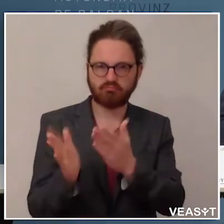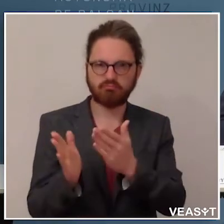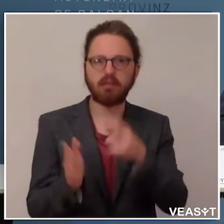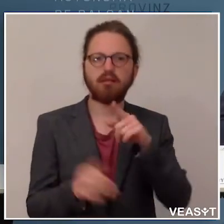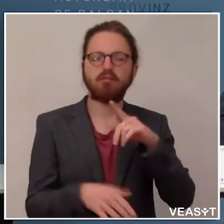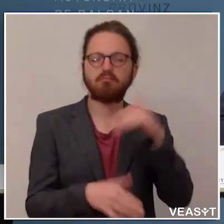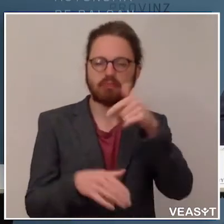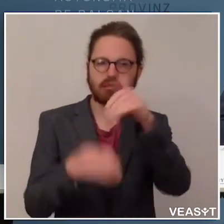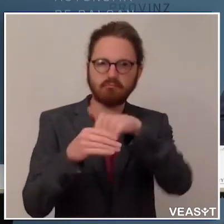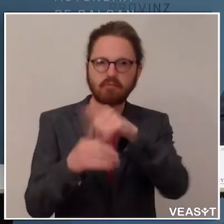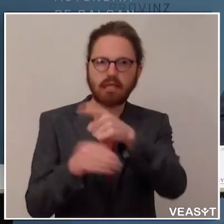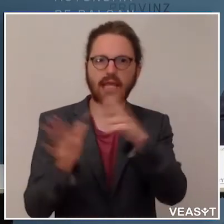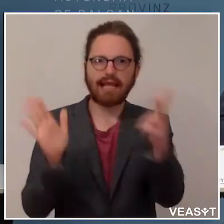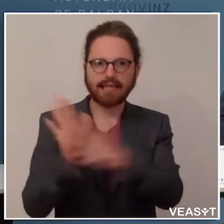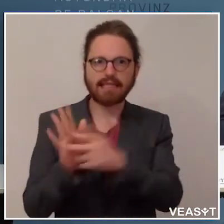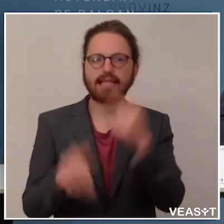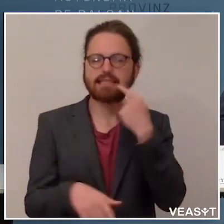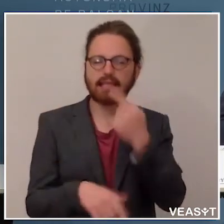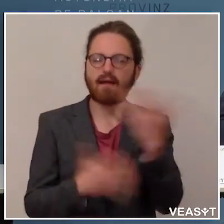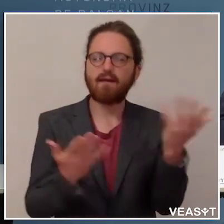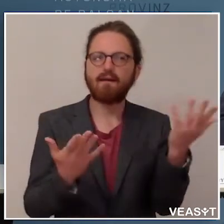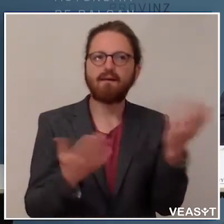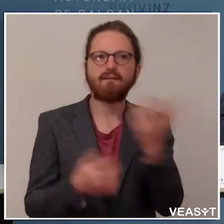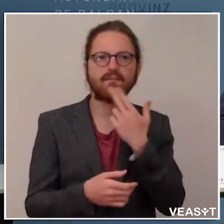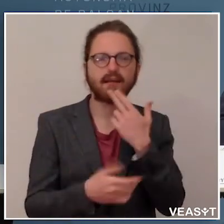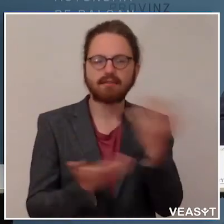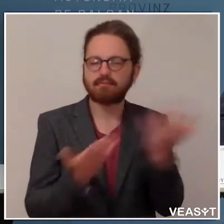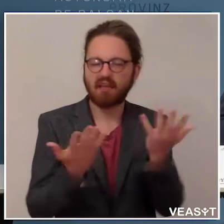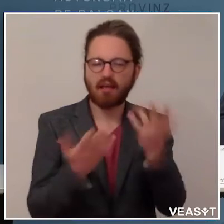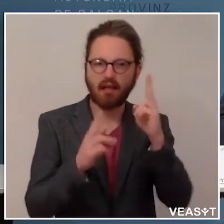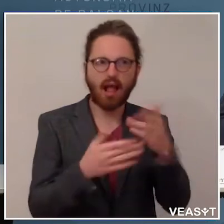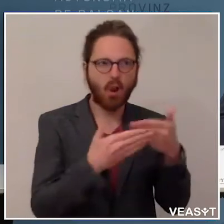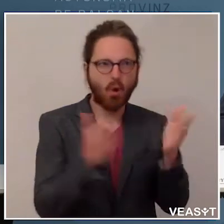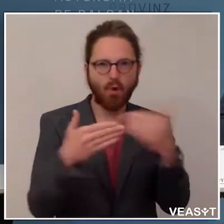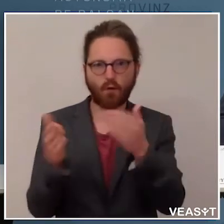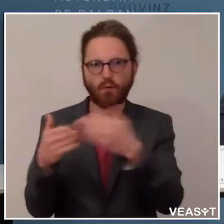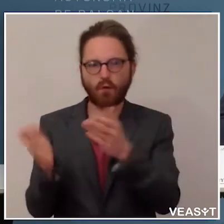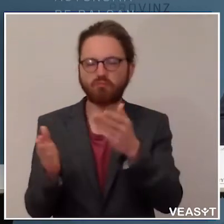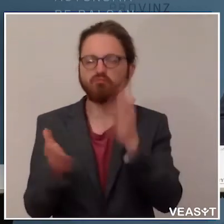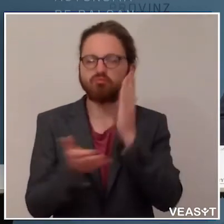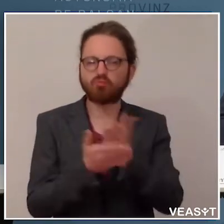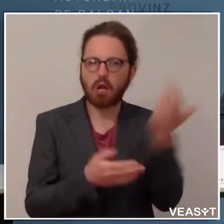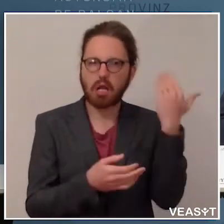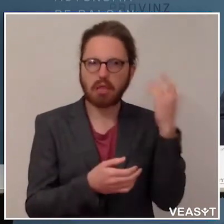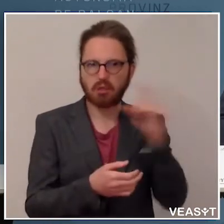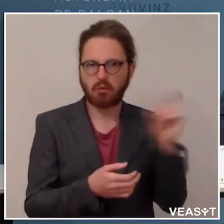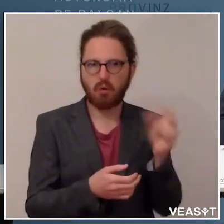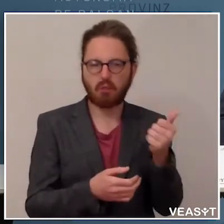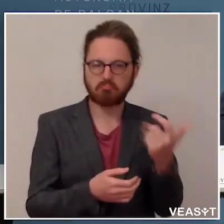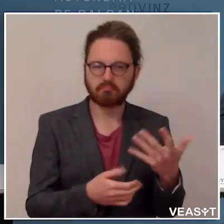Tätigkeiten jetzt wieder geöffnet werden. Es hat in den letzten Wochen ja schon eine Reihe von Öffnungen gegeben. So hat es schon